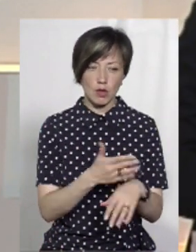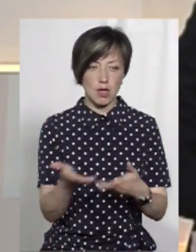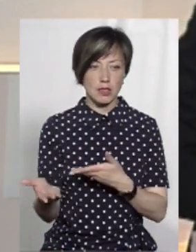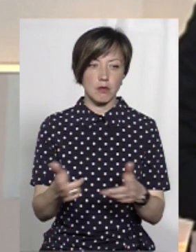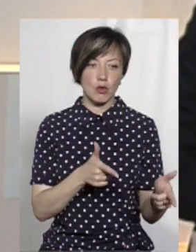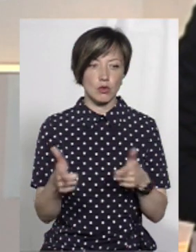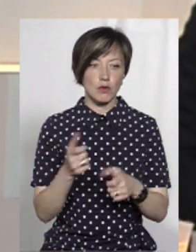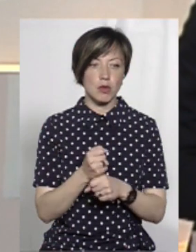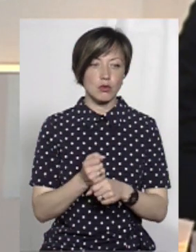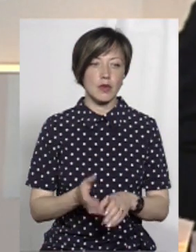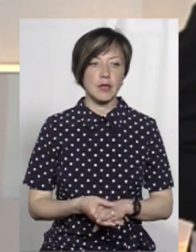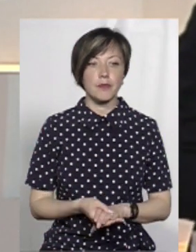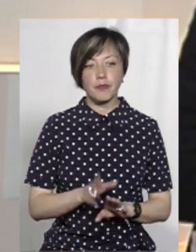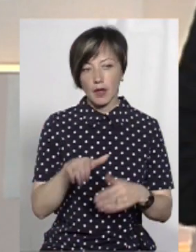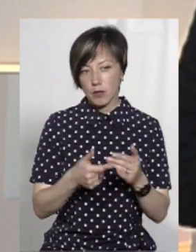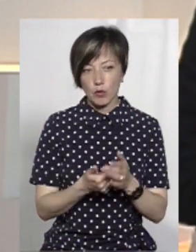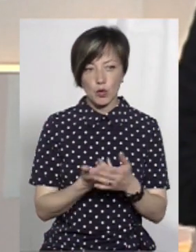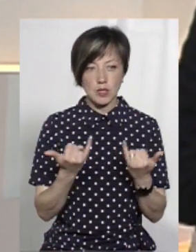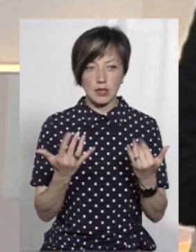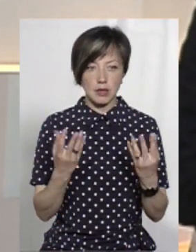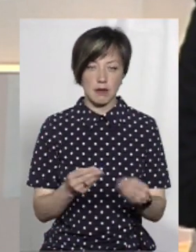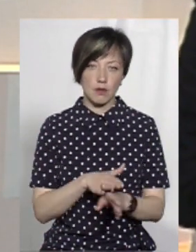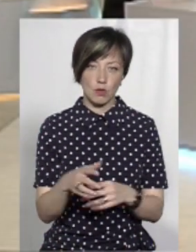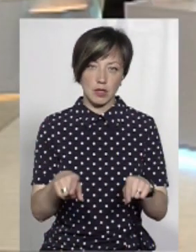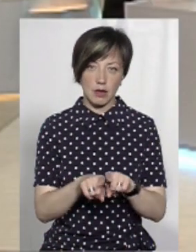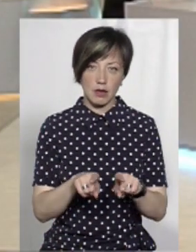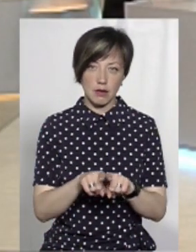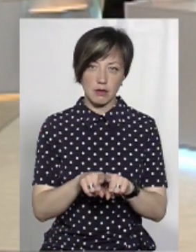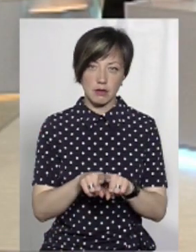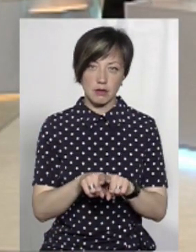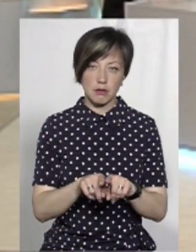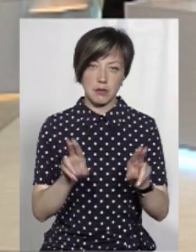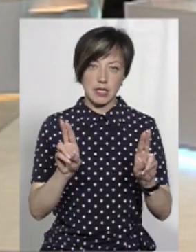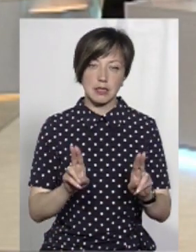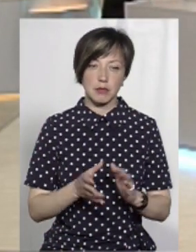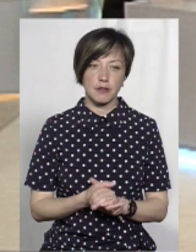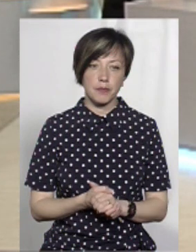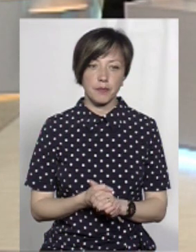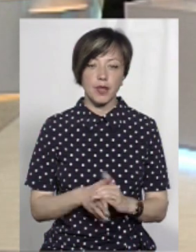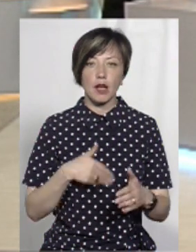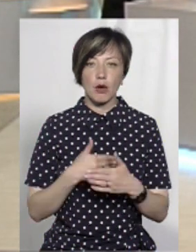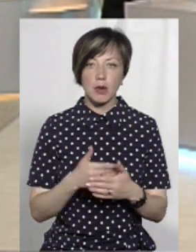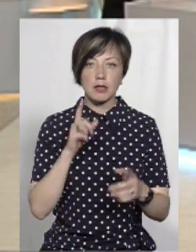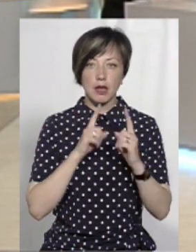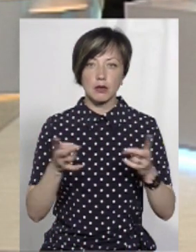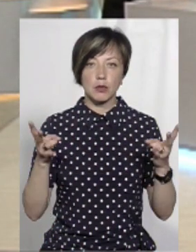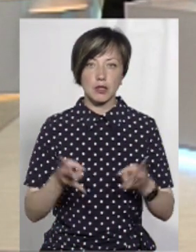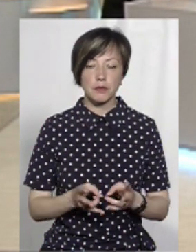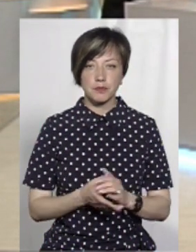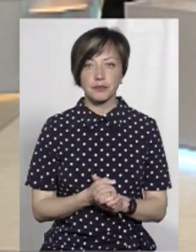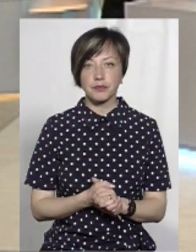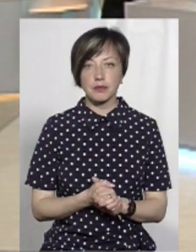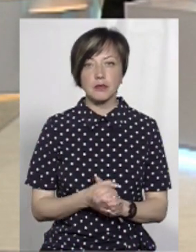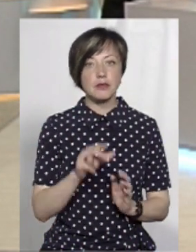будь ласка, ми готові працювати. І по сей день, в принципі, дотримуємося таких от принципів. Громадська рада потрібна. Я чому